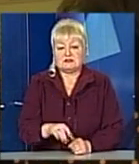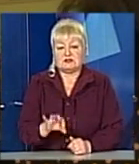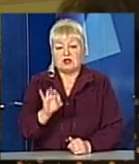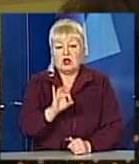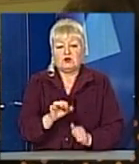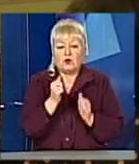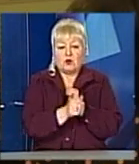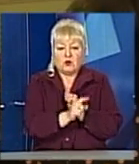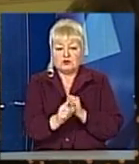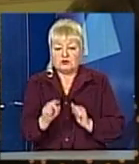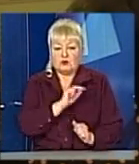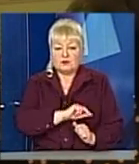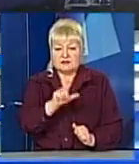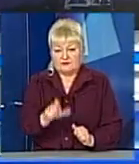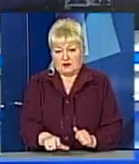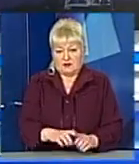кожного працівника.